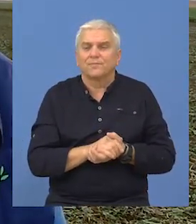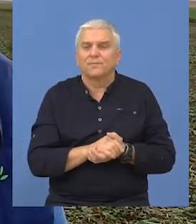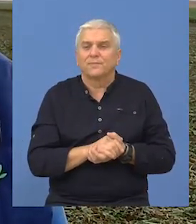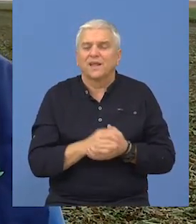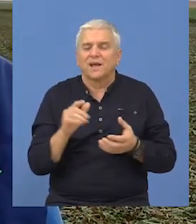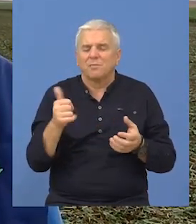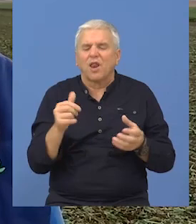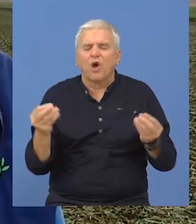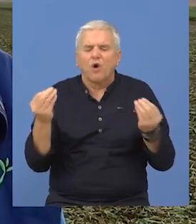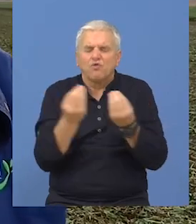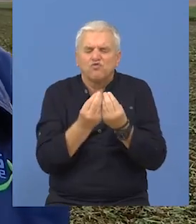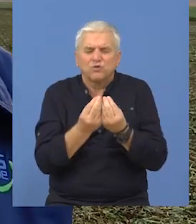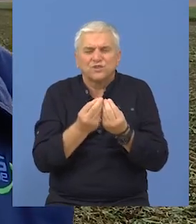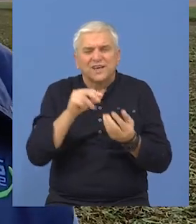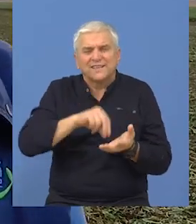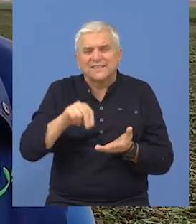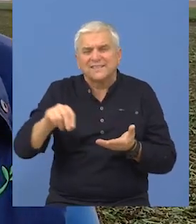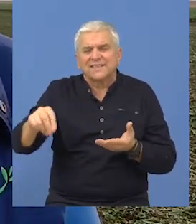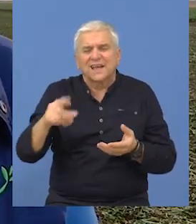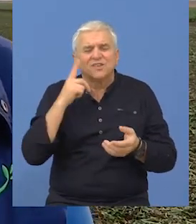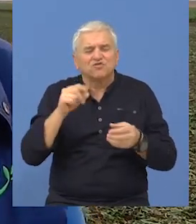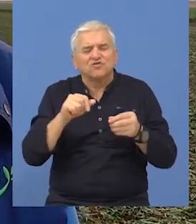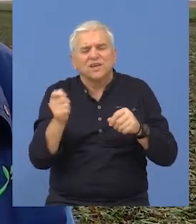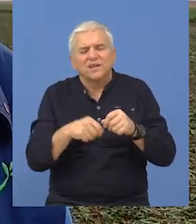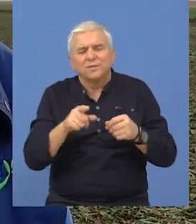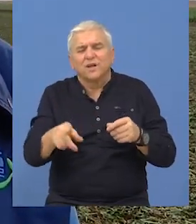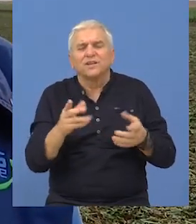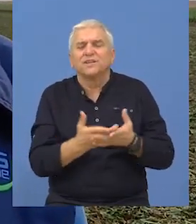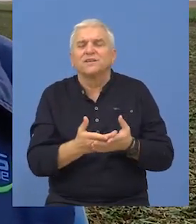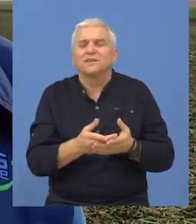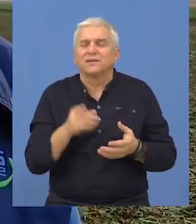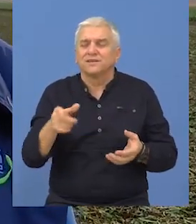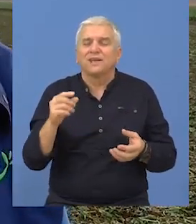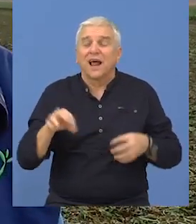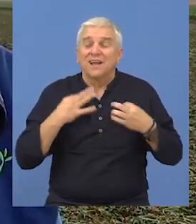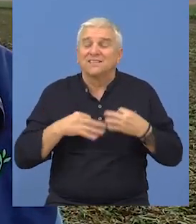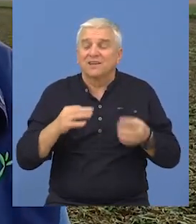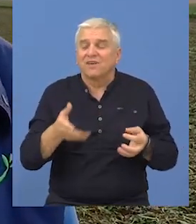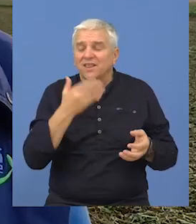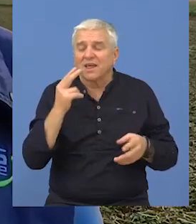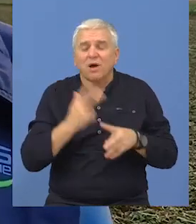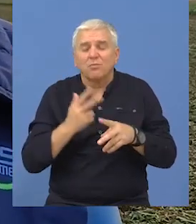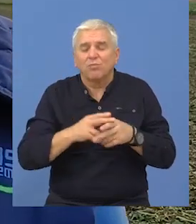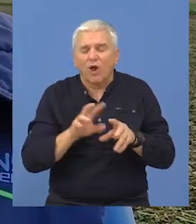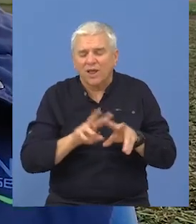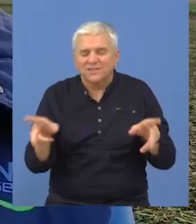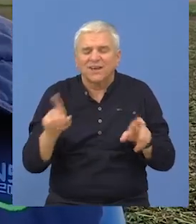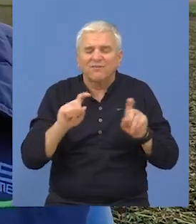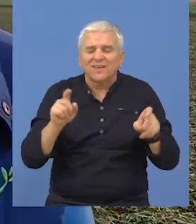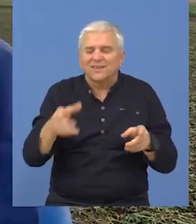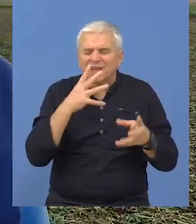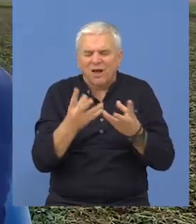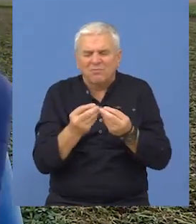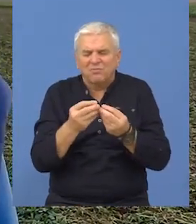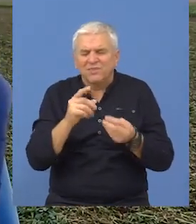gušća repa sejana, ali sitnije su repe, ali su zdravi. Nemam truleks repe,